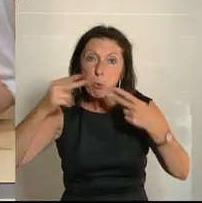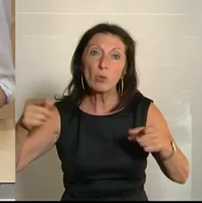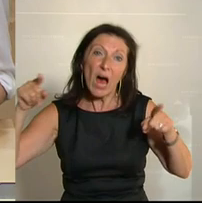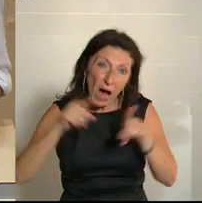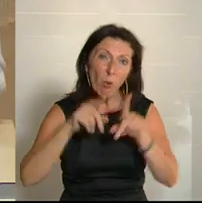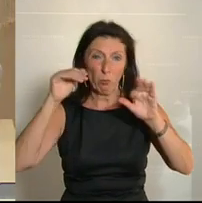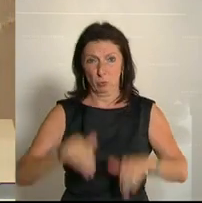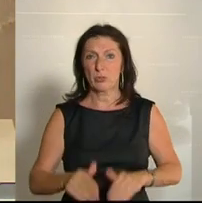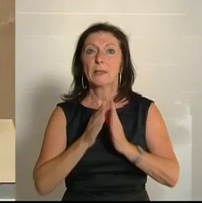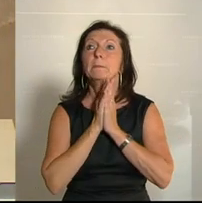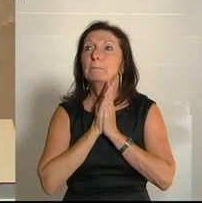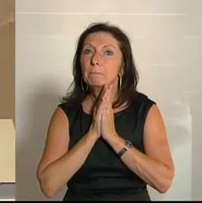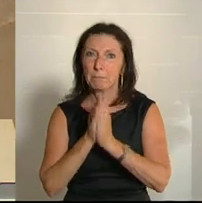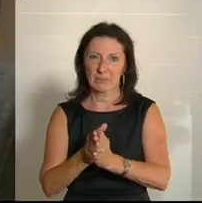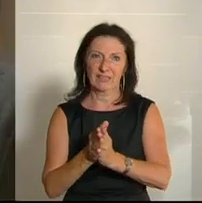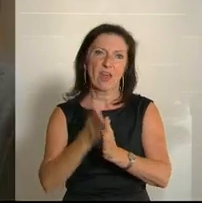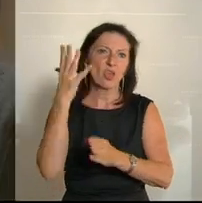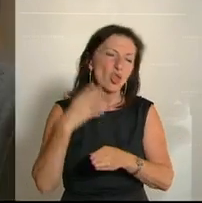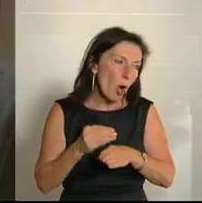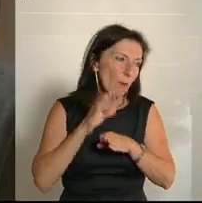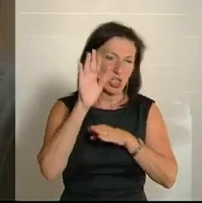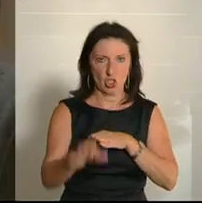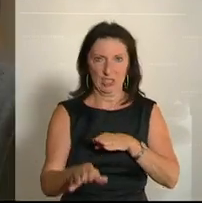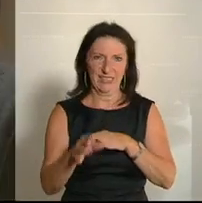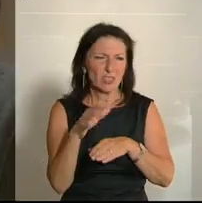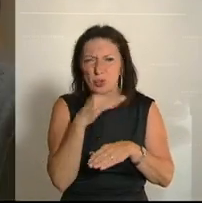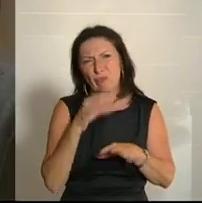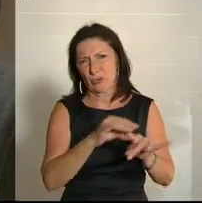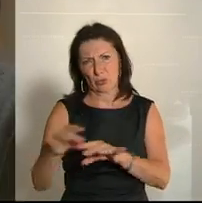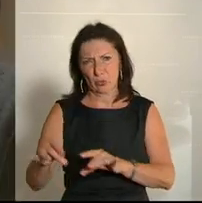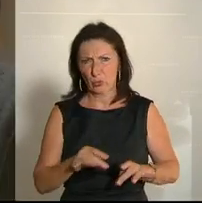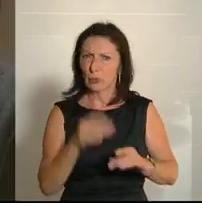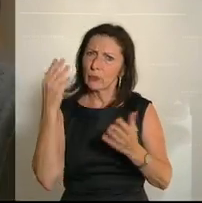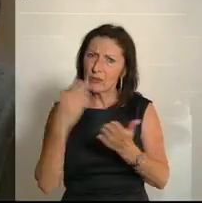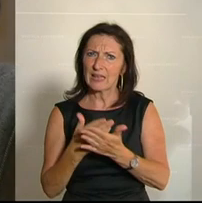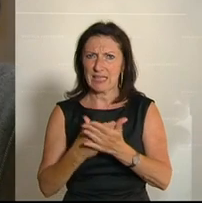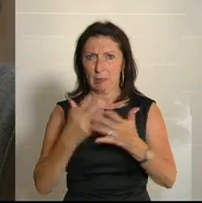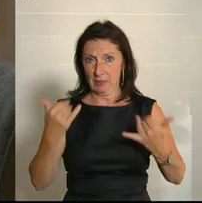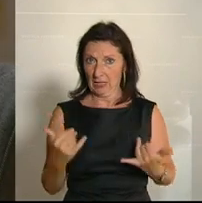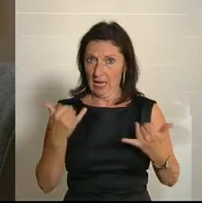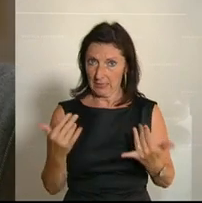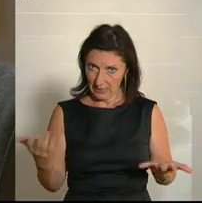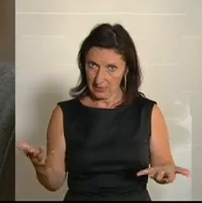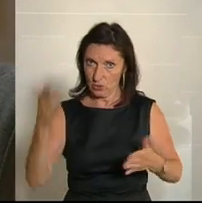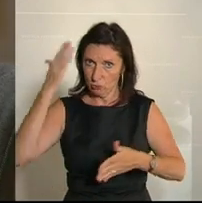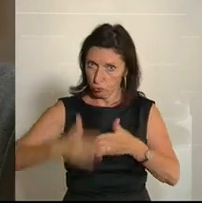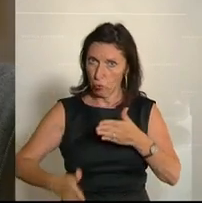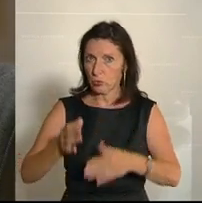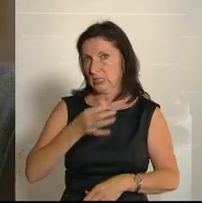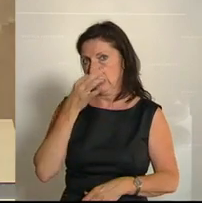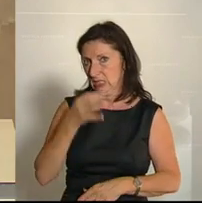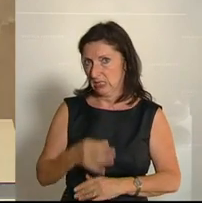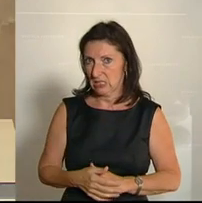machen Sie hier auch den nächsten Schritt. Es gibt so viel zu tun. Und deshalb komme ich jetzt auch schon zu meinem Schlusssatz.